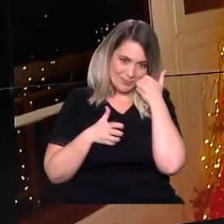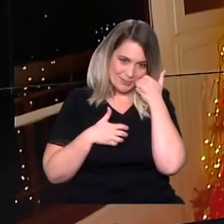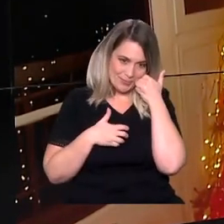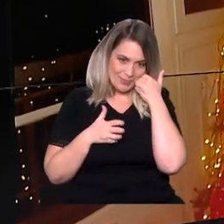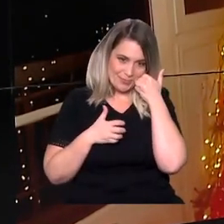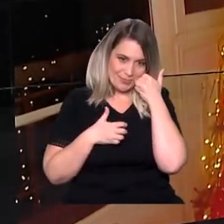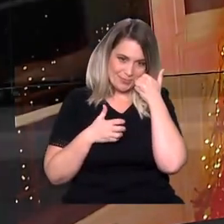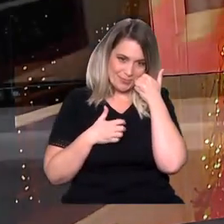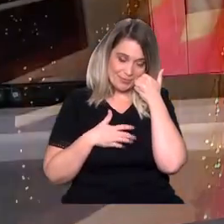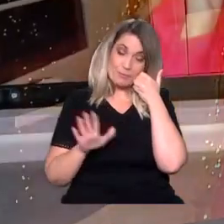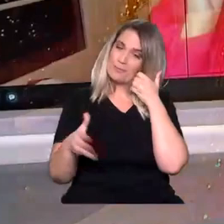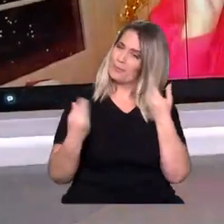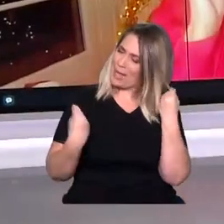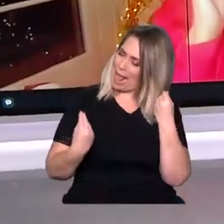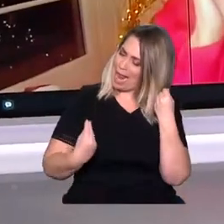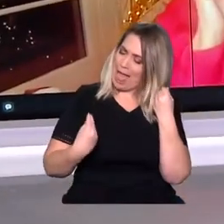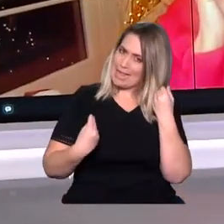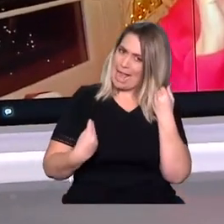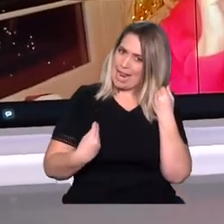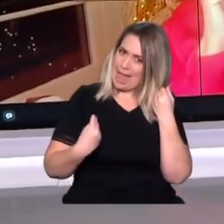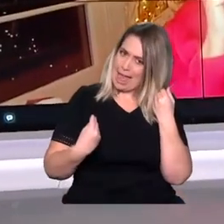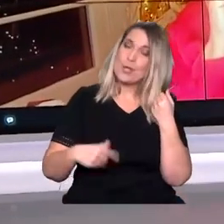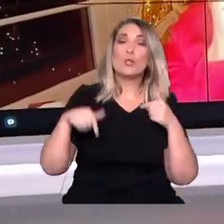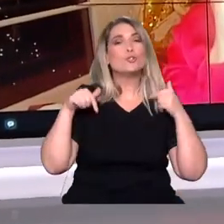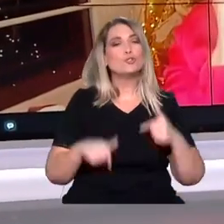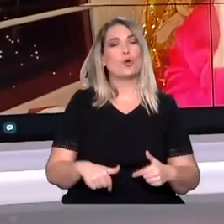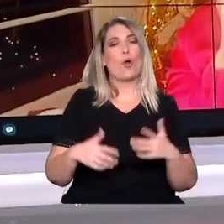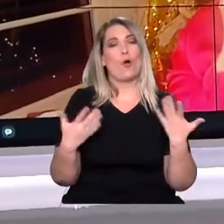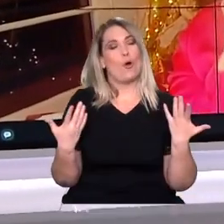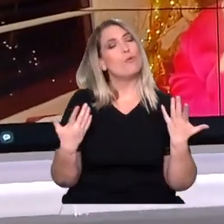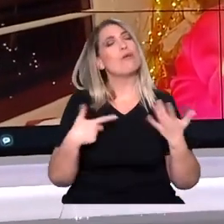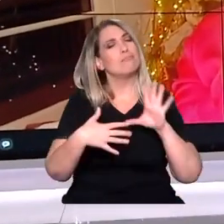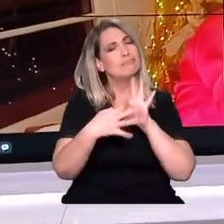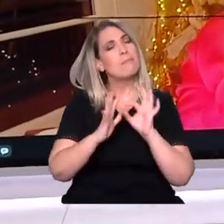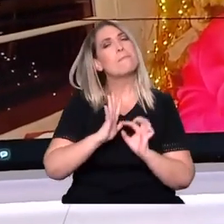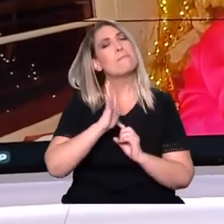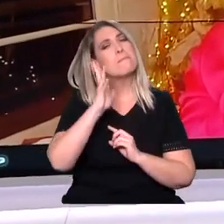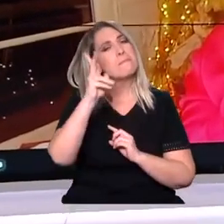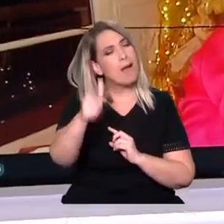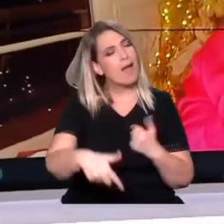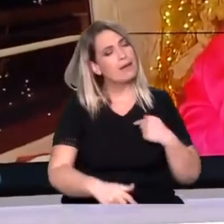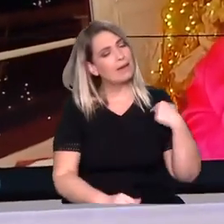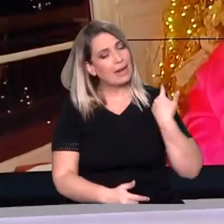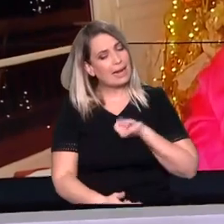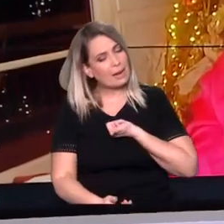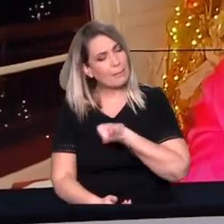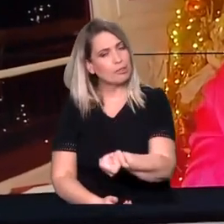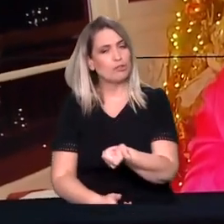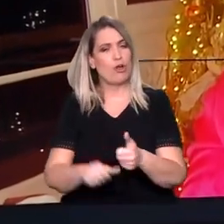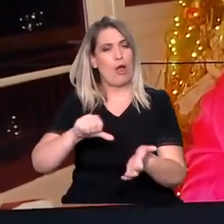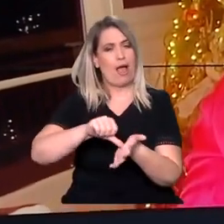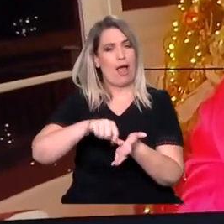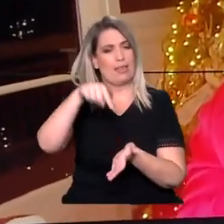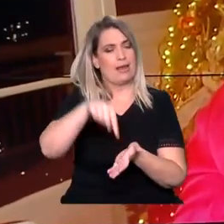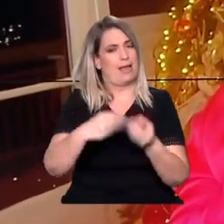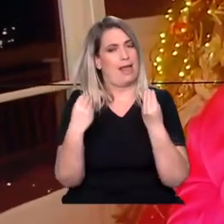Λοιπόν, τώρα πάμε καλά και κάνουμε ρεπορτάζ μέχρι την επιστροφή και με τη φυσική παρουσία. Χθες λοιπόν να αποκάλυψε η